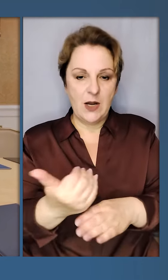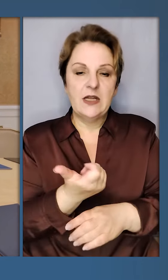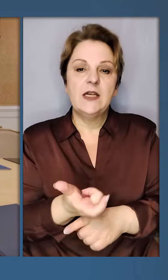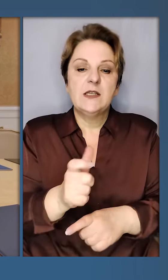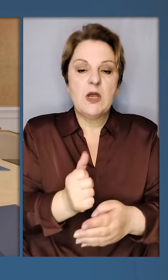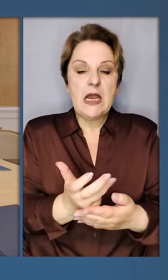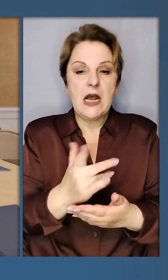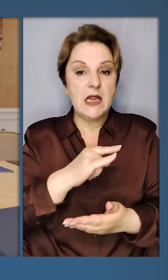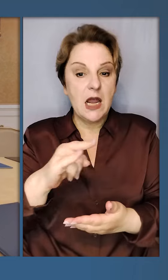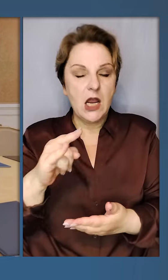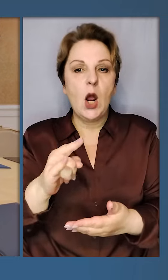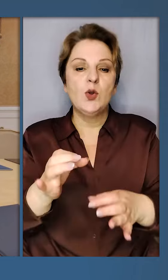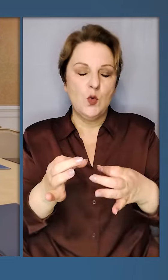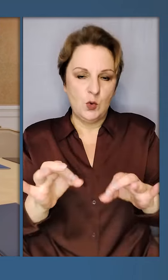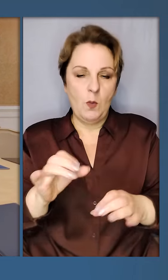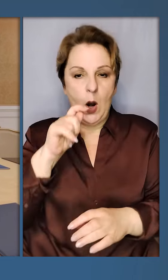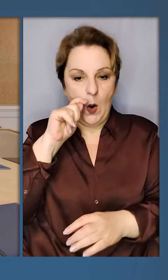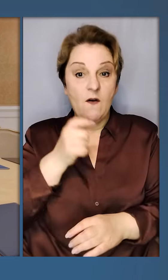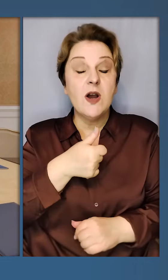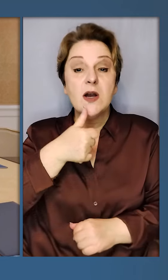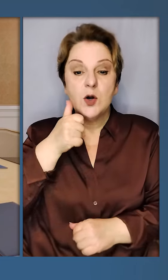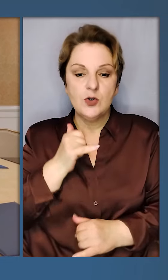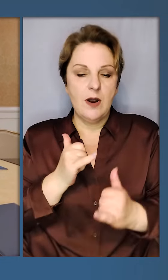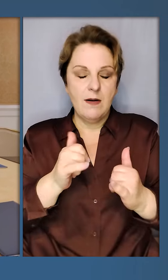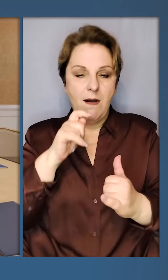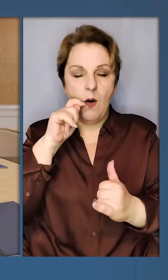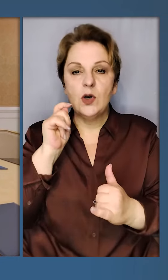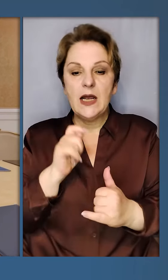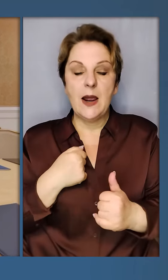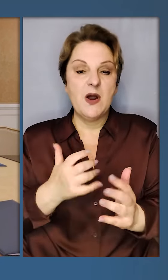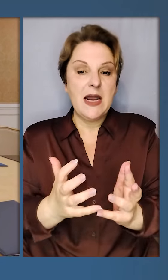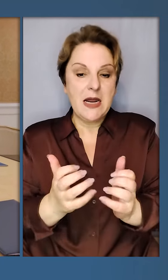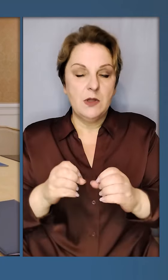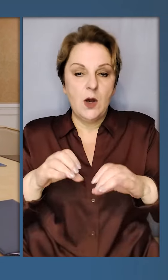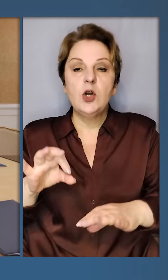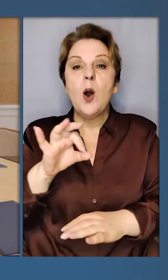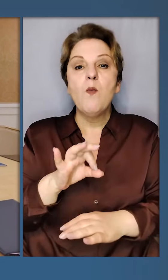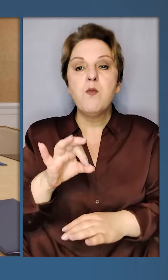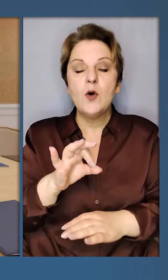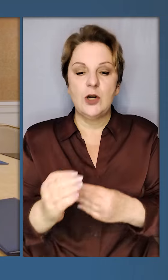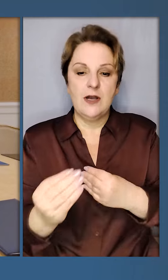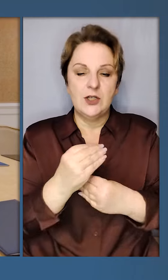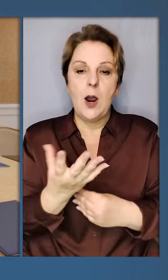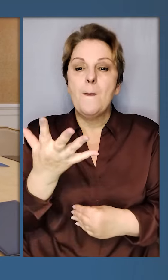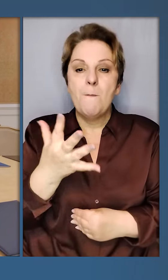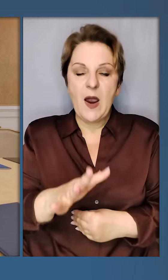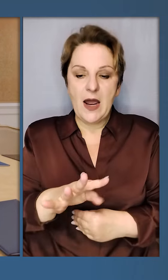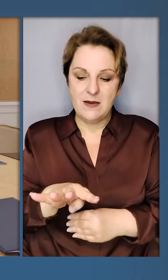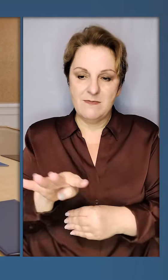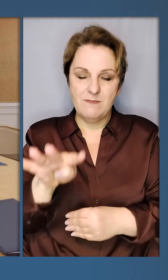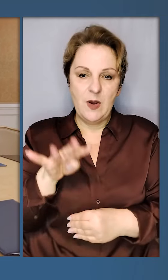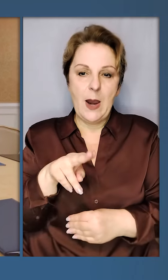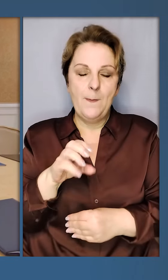Збільшуємо кількість літаків, доступних Україні. Вчора для України ми отримали рішення про ще 5